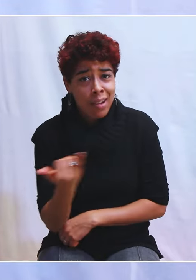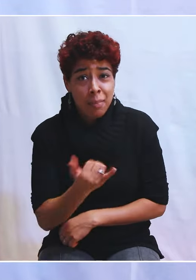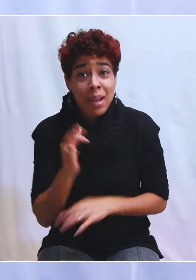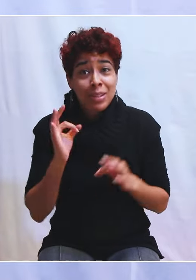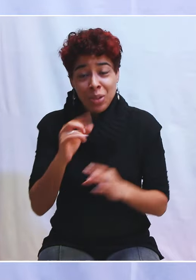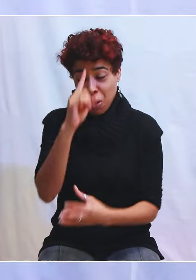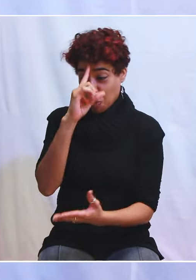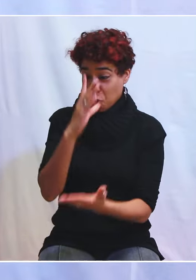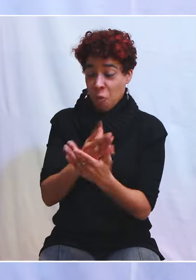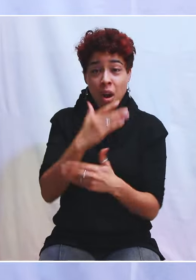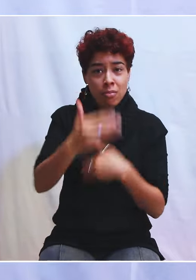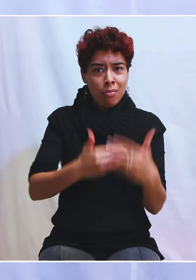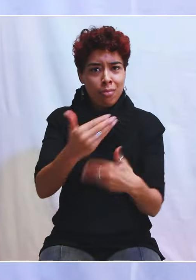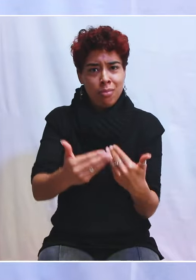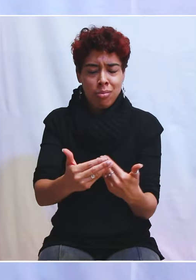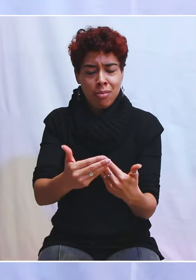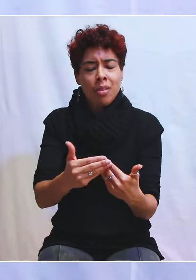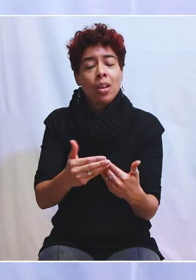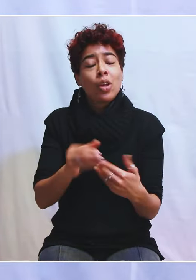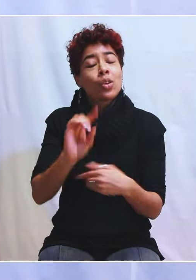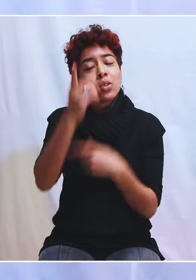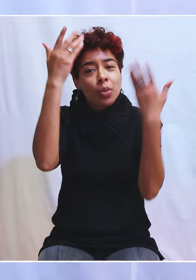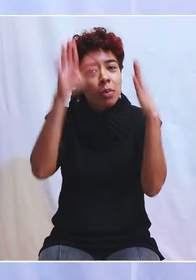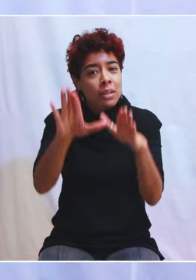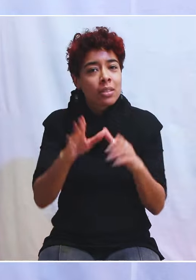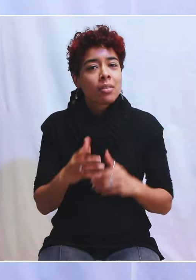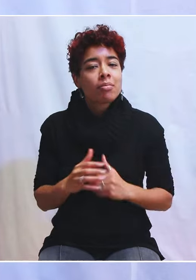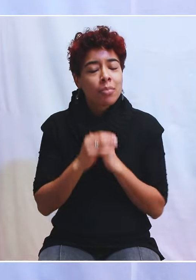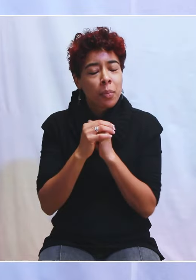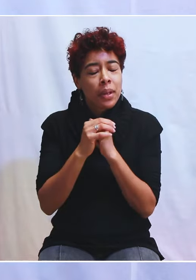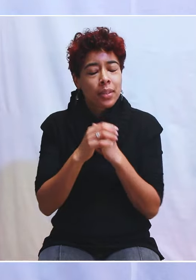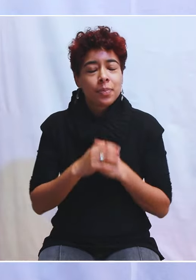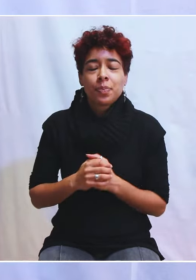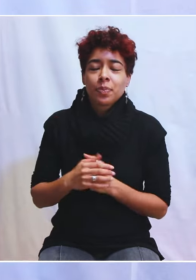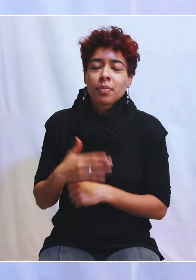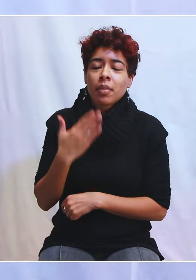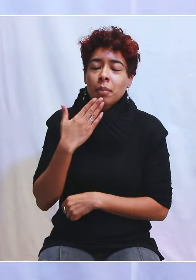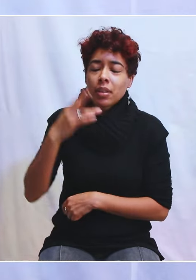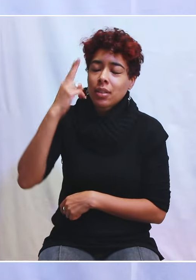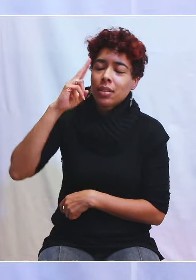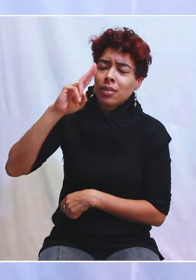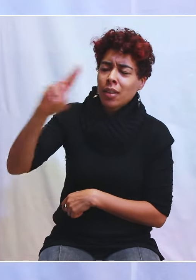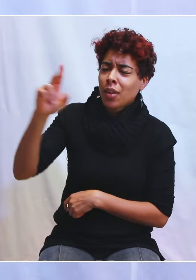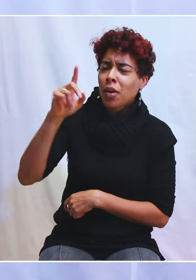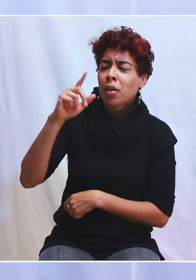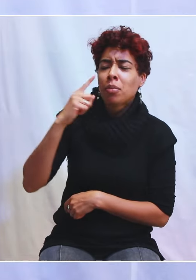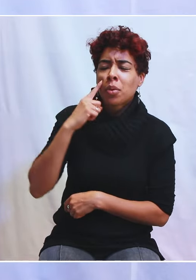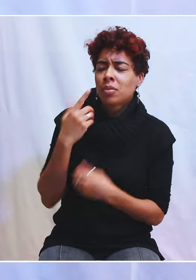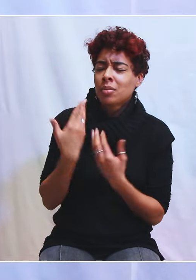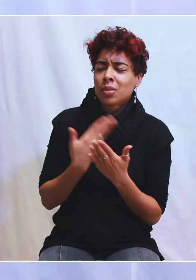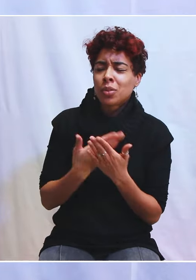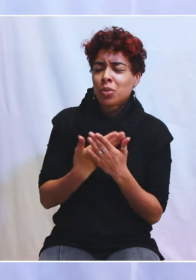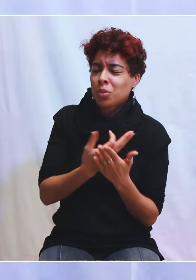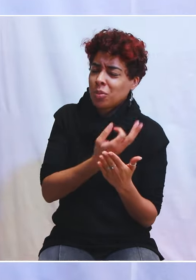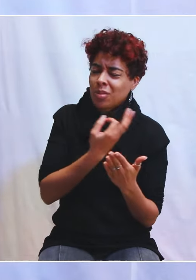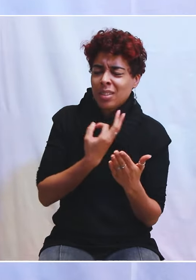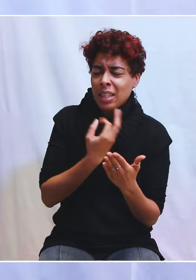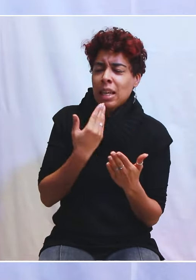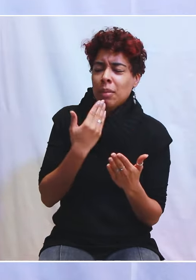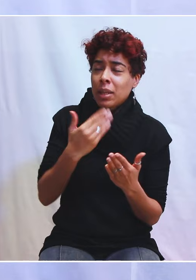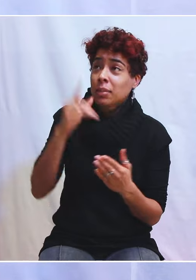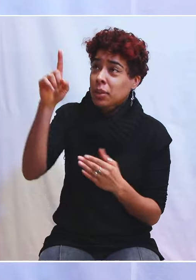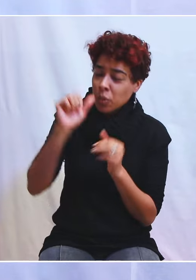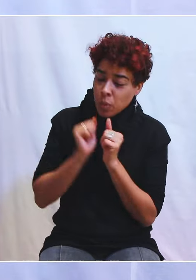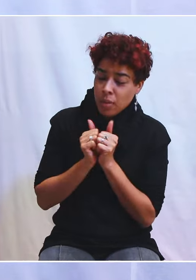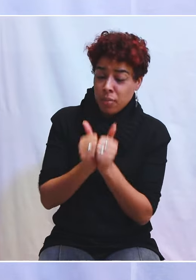foi et que Dieu te bénisse. On va prier. Seigneur, mon Dieu, merci pour ta parole. Merci parce que tu marches avec nous. Et nous, ce que nous voulons, c'est